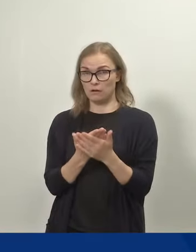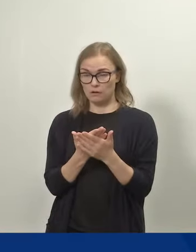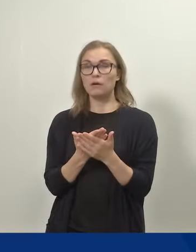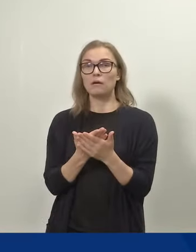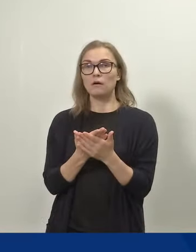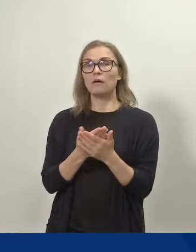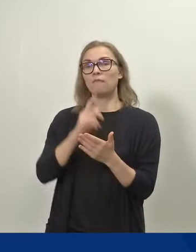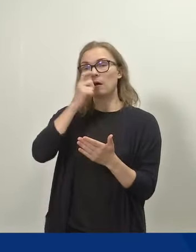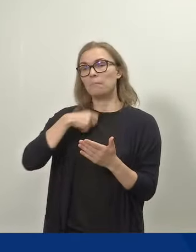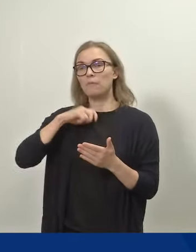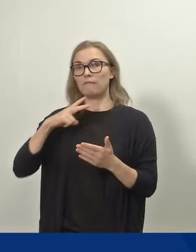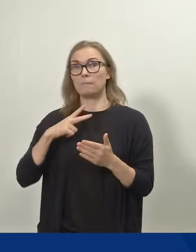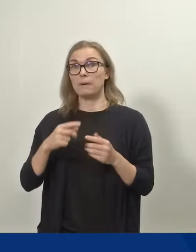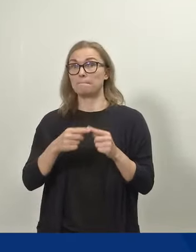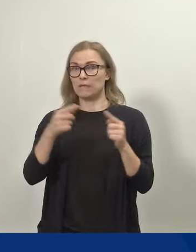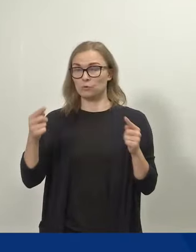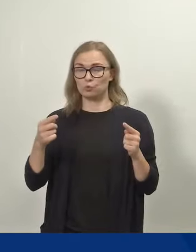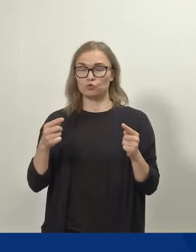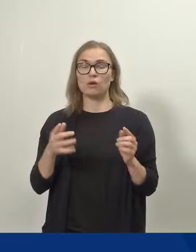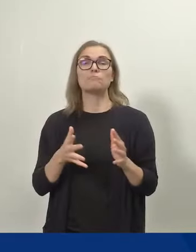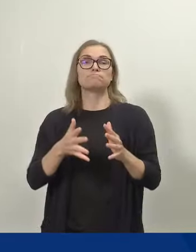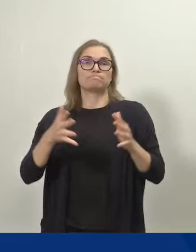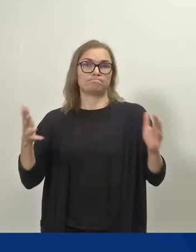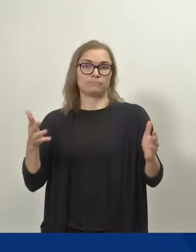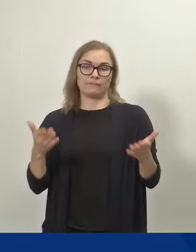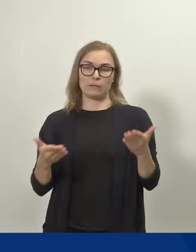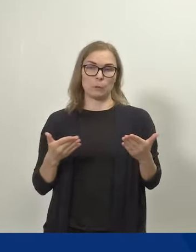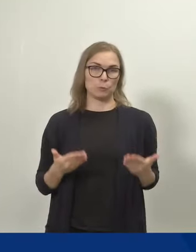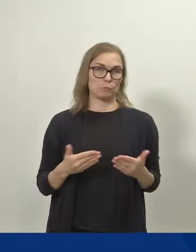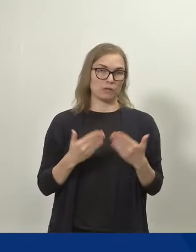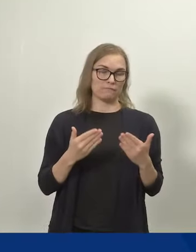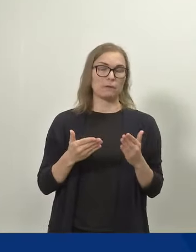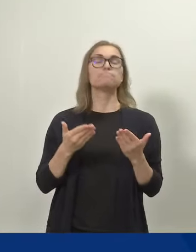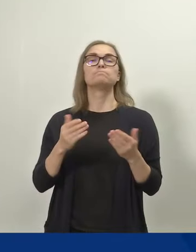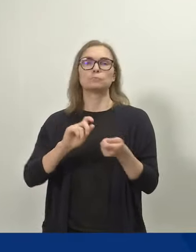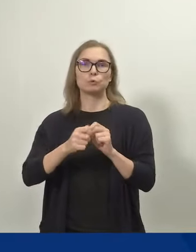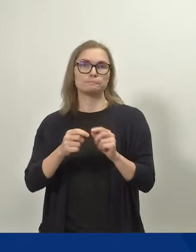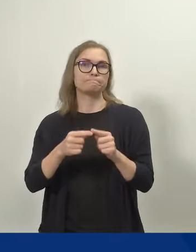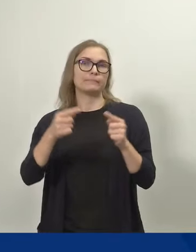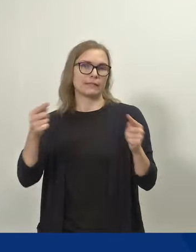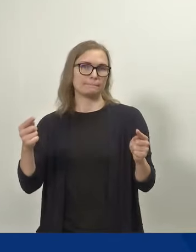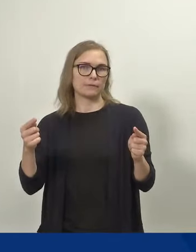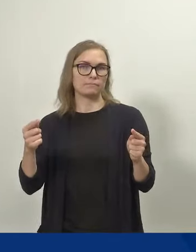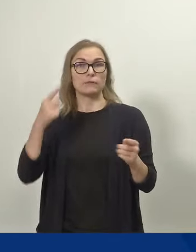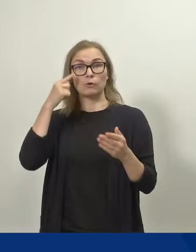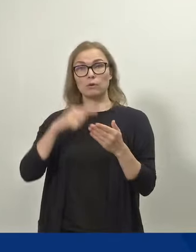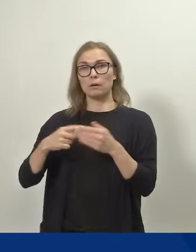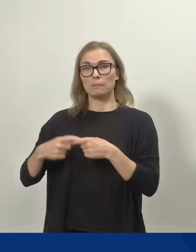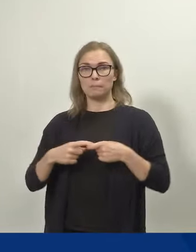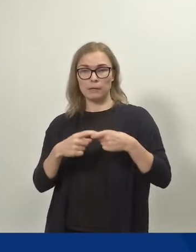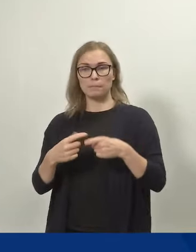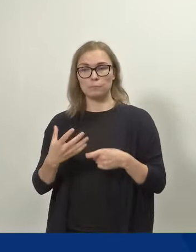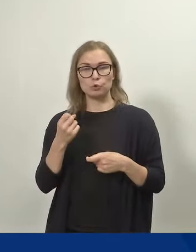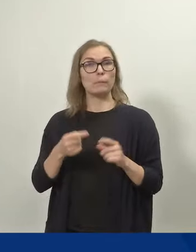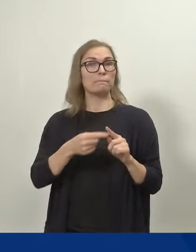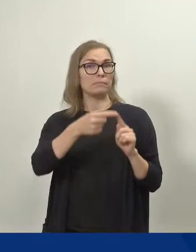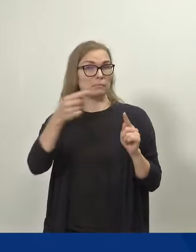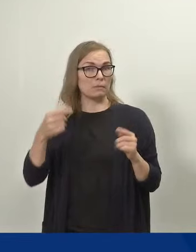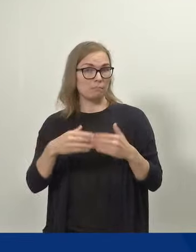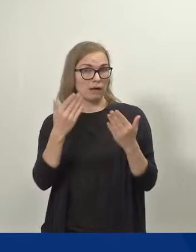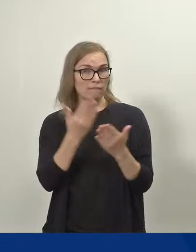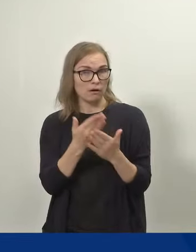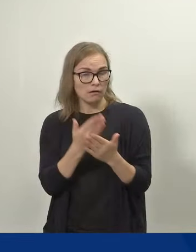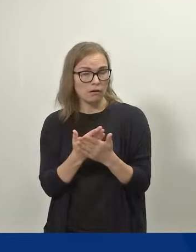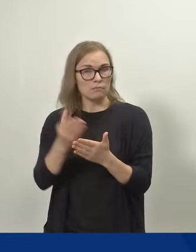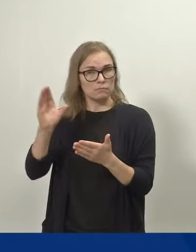ja vanhempainvapaiden pituus kasvavat nykyiseen verrattuna. Tämä mahdollistaa perheelle nykyistä pidemmän päivärahan turvin